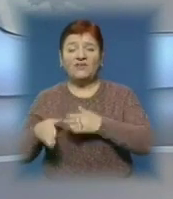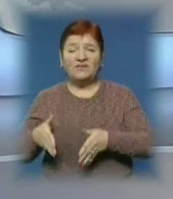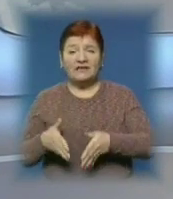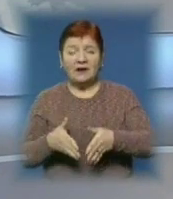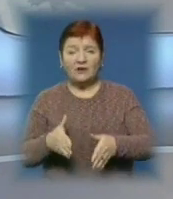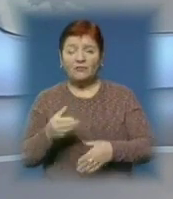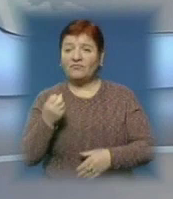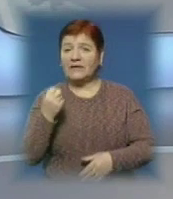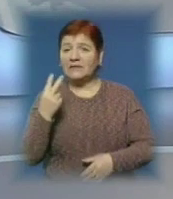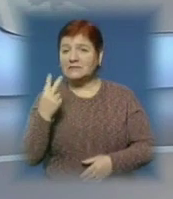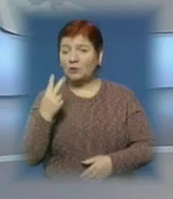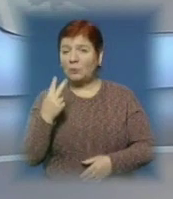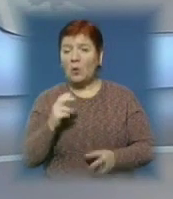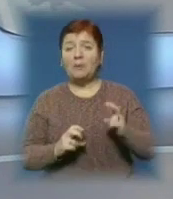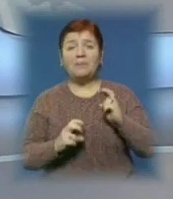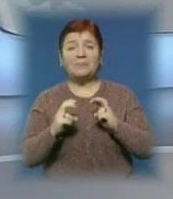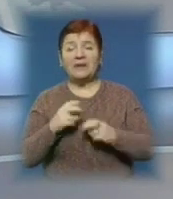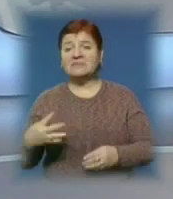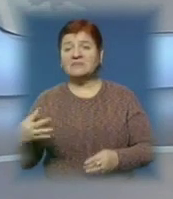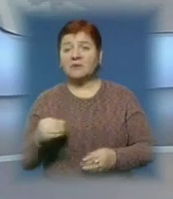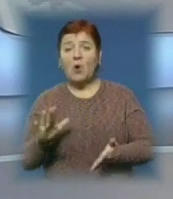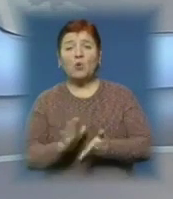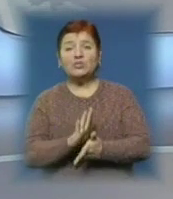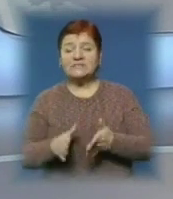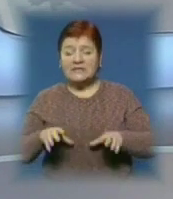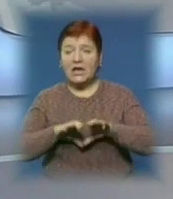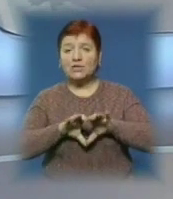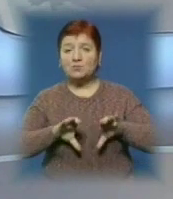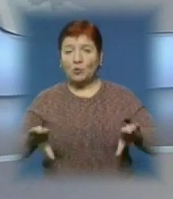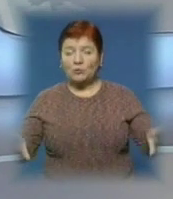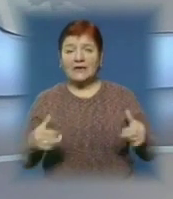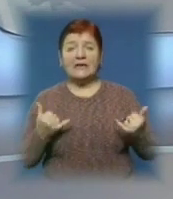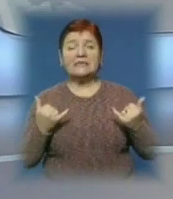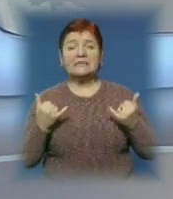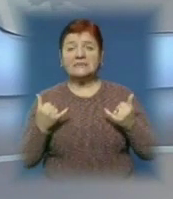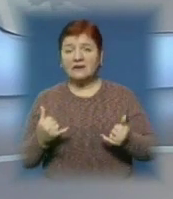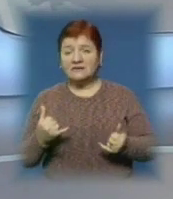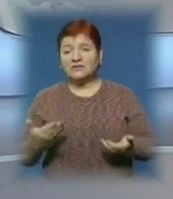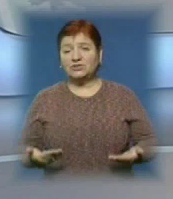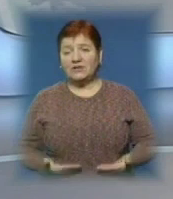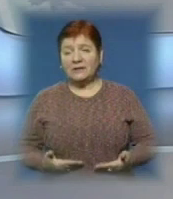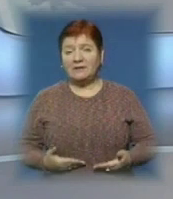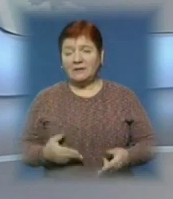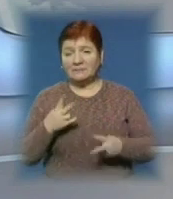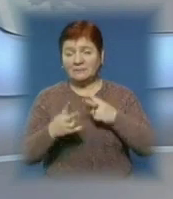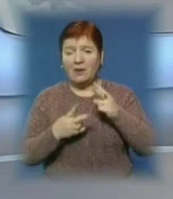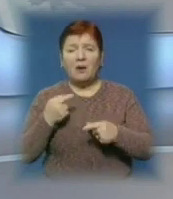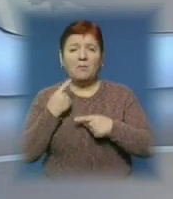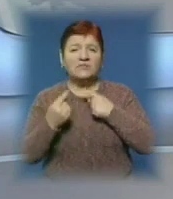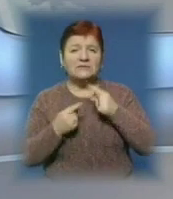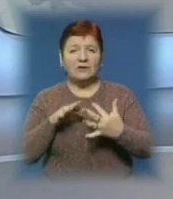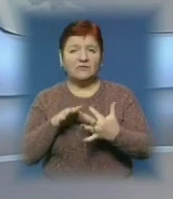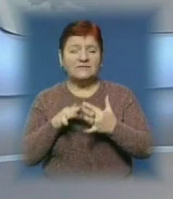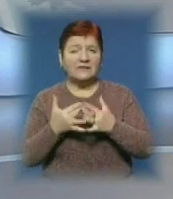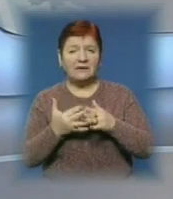2012-му підприємці закупили очисні споруди, проте зараз місцеві бідкаються. У селі постійний сморід, а